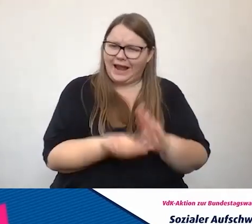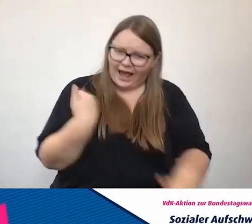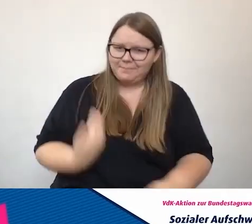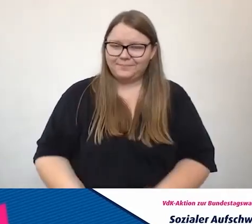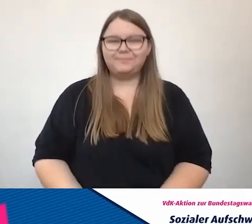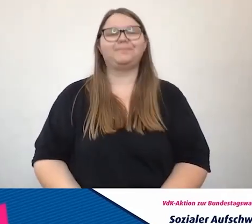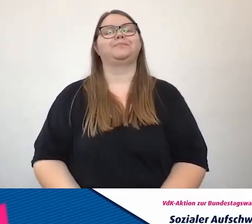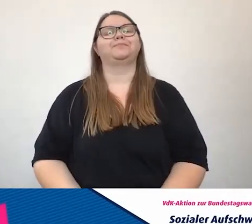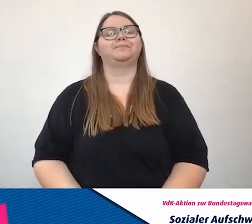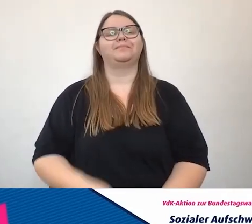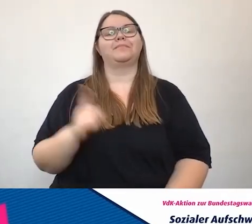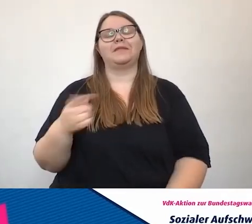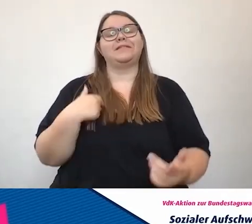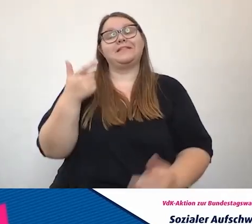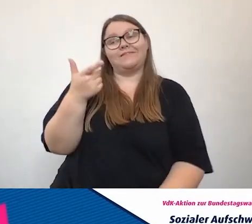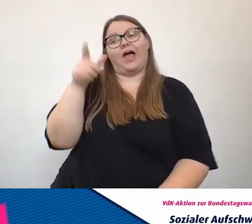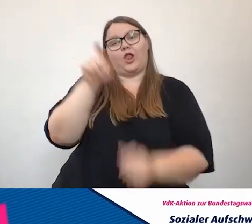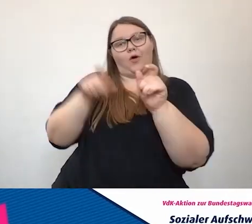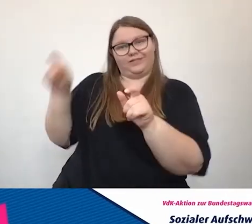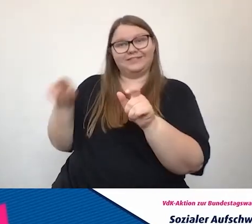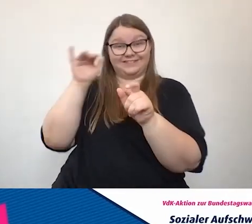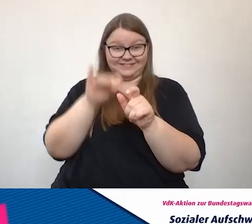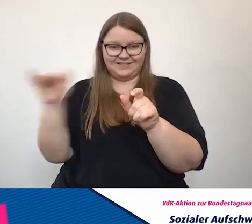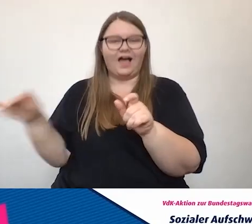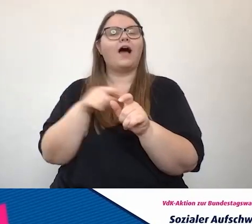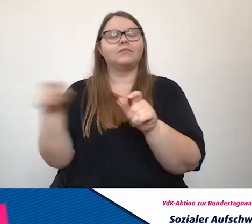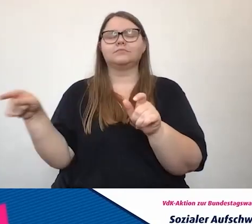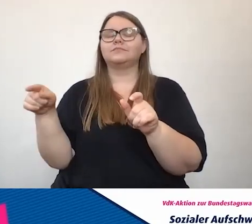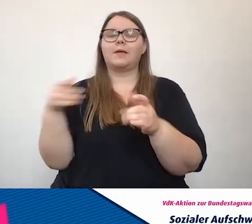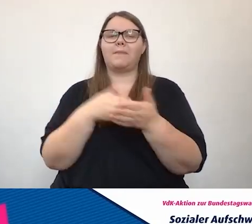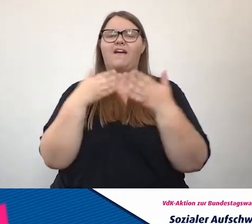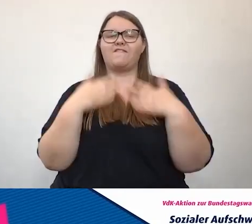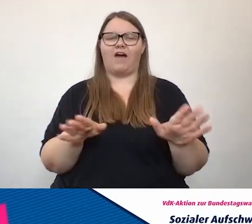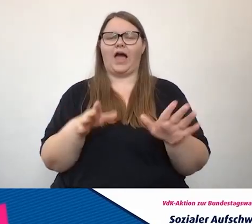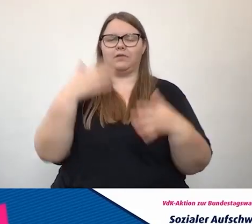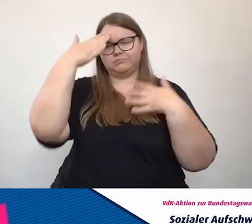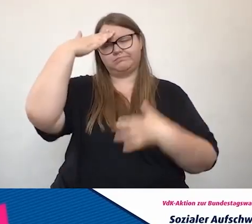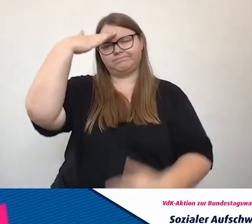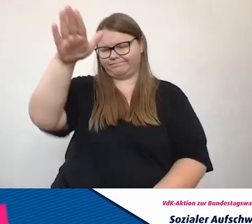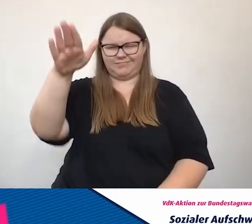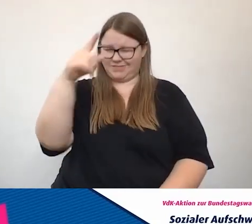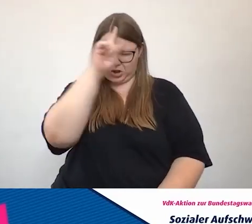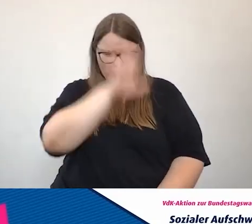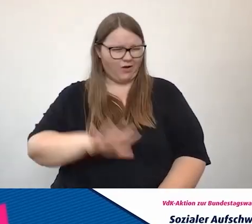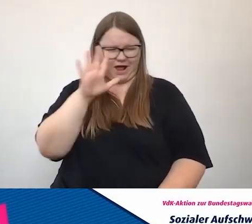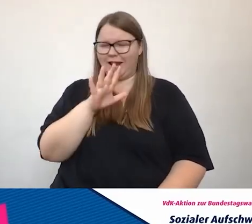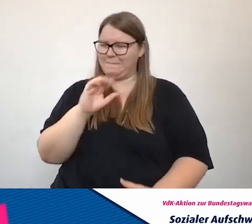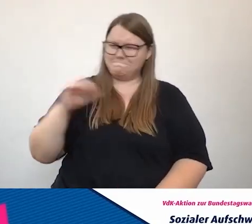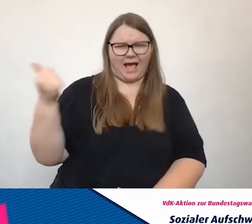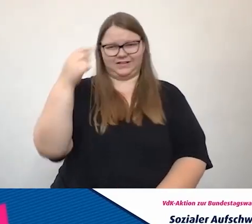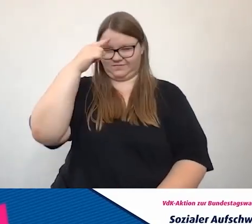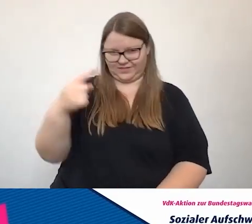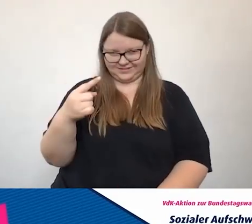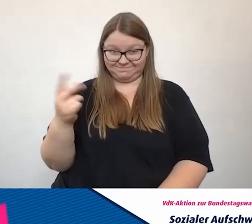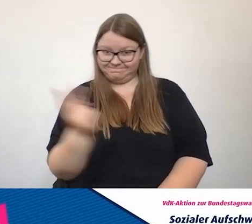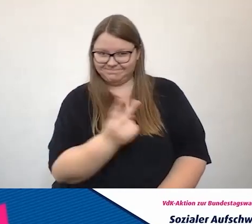würde, es gibt wenig Menschen in Deutschland, die mehr Ahnung haben über Barrierefreiheit und wie man Barrieren abbauen kann. Als erstes